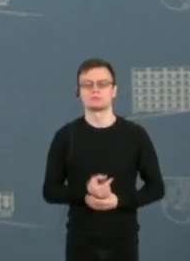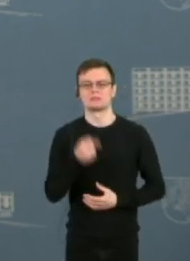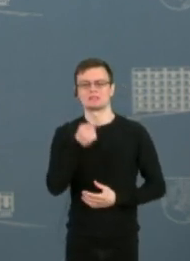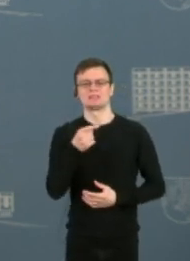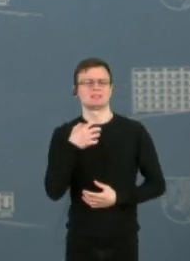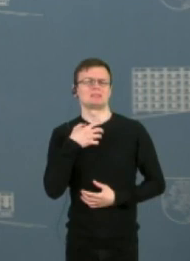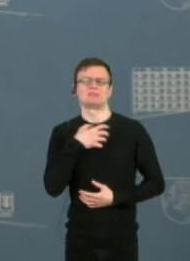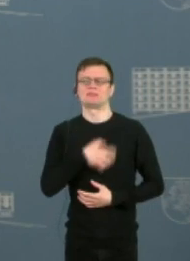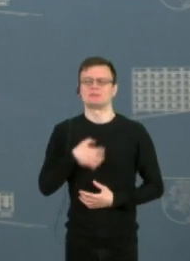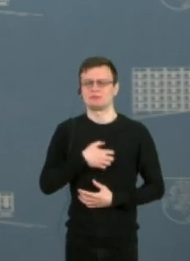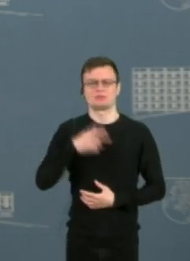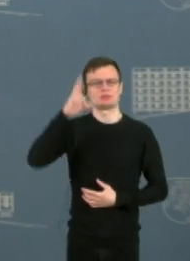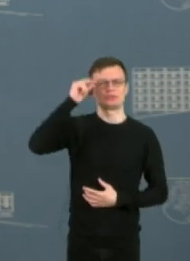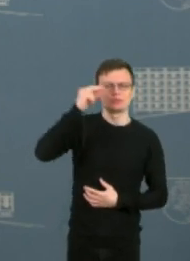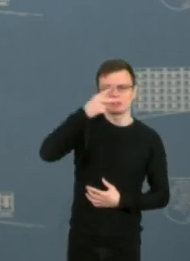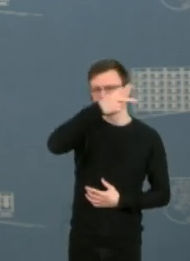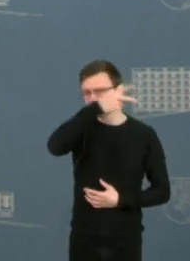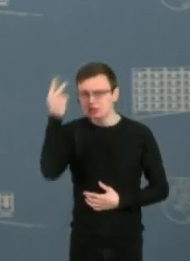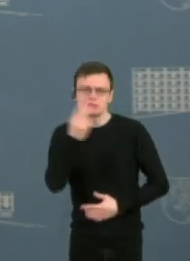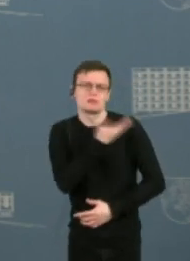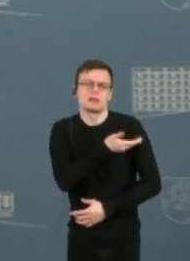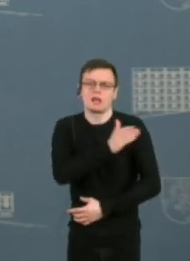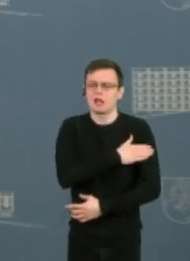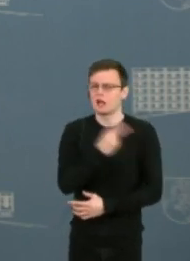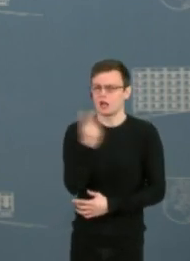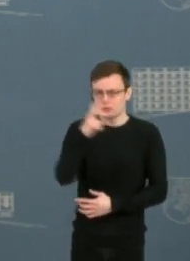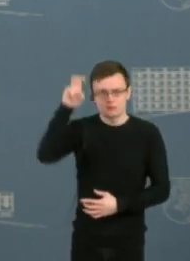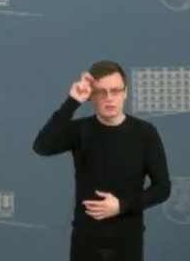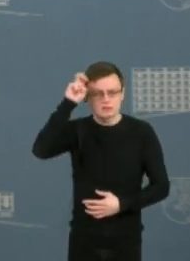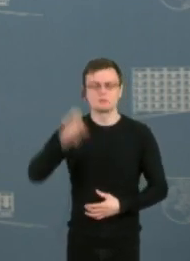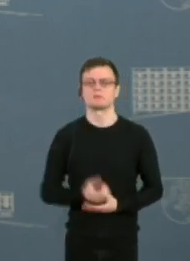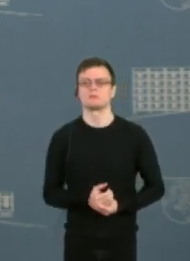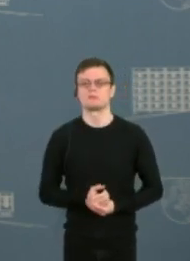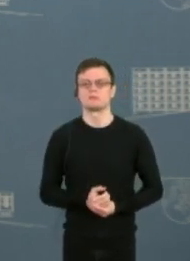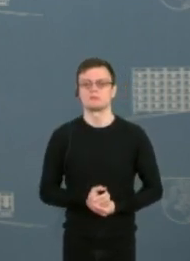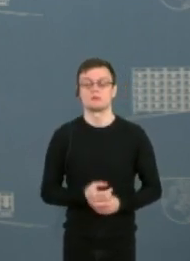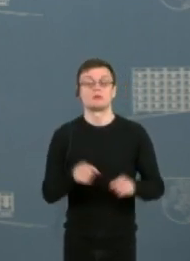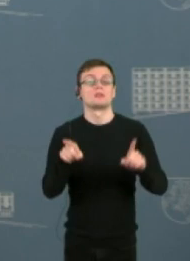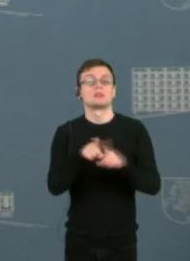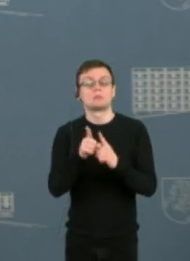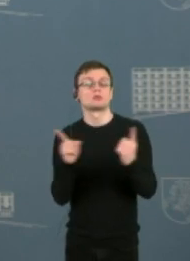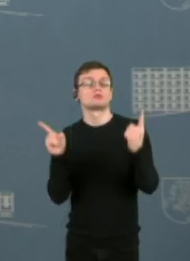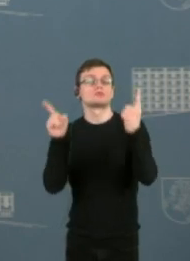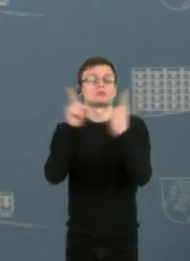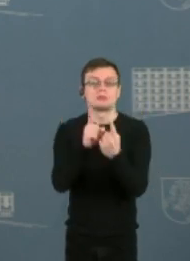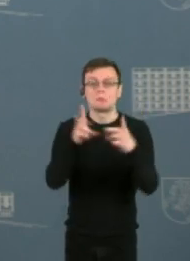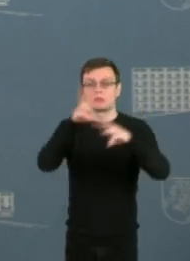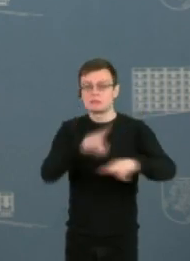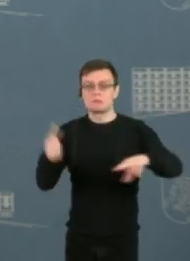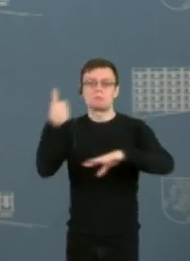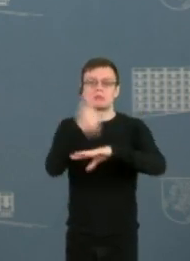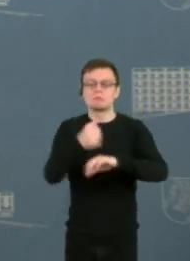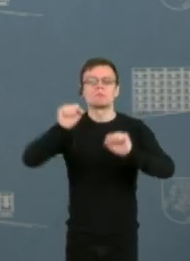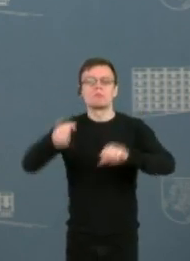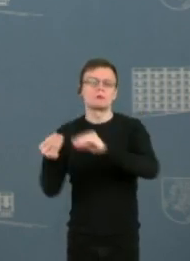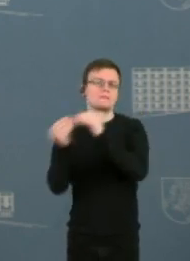svarbi data tiek Lietuvai, tiek Lenkijai. Kita vertus, per susitikimą su premjera galėjome aptarti